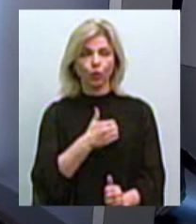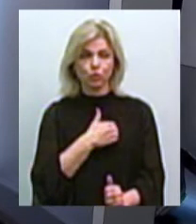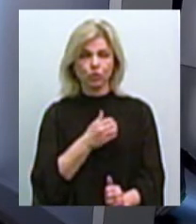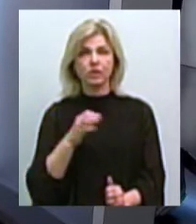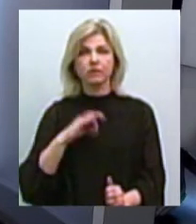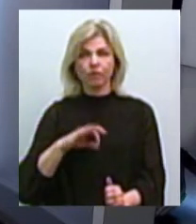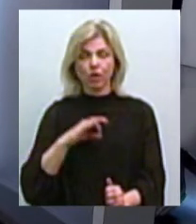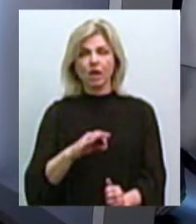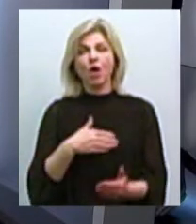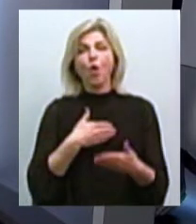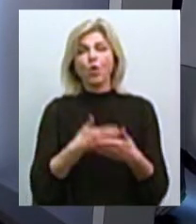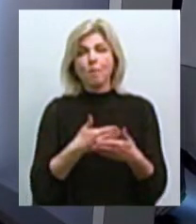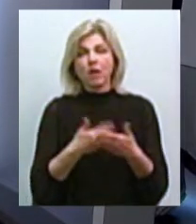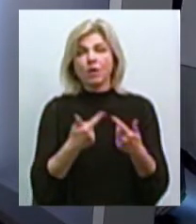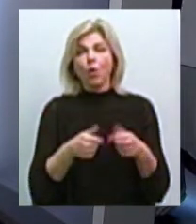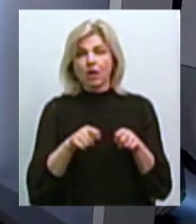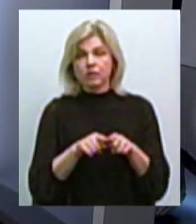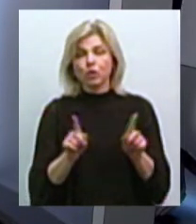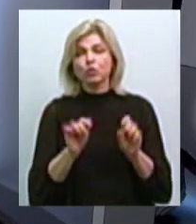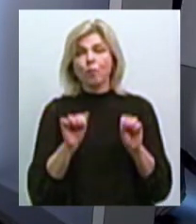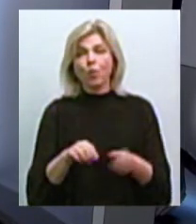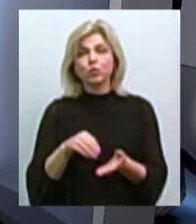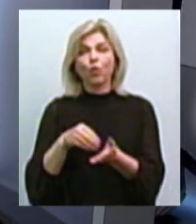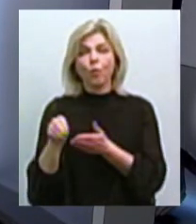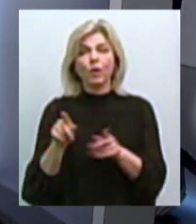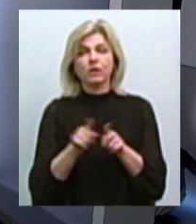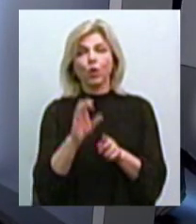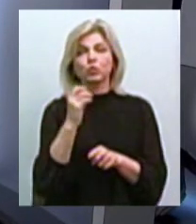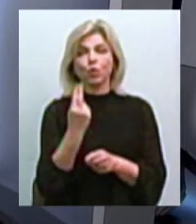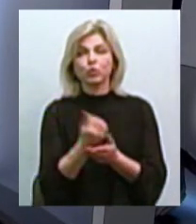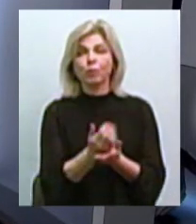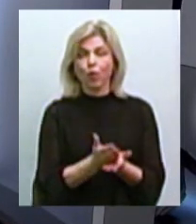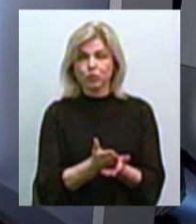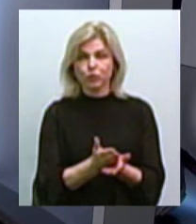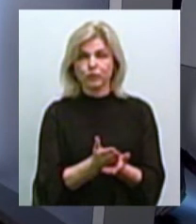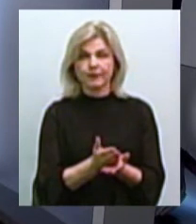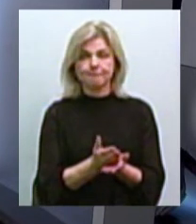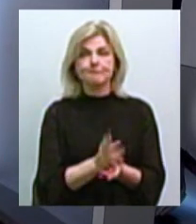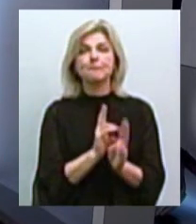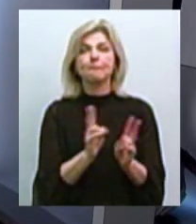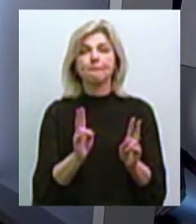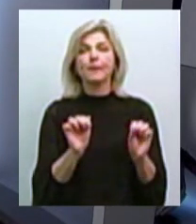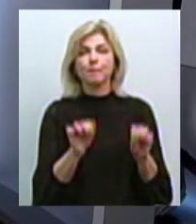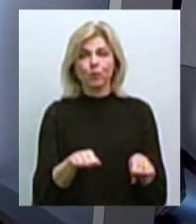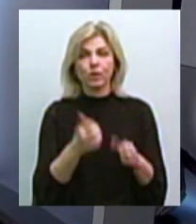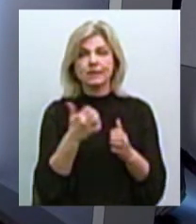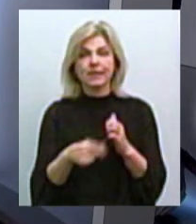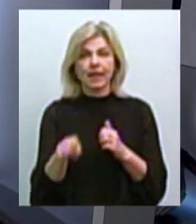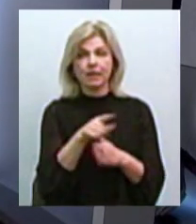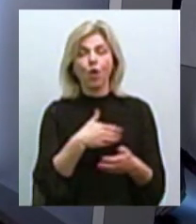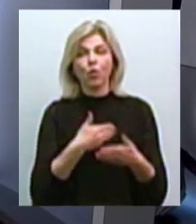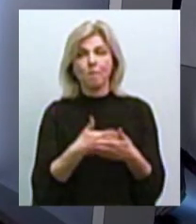до громадських організацій, що ми можемо закупати таку соціальну послугу. Хто спроможен серед громадських